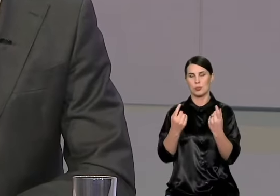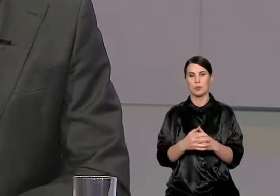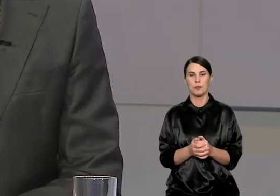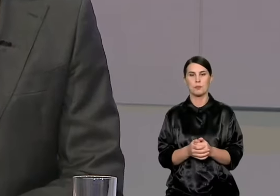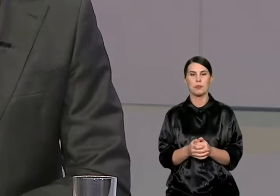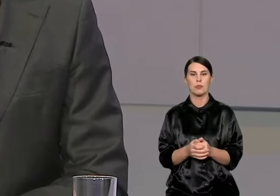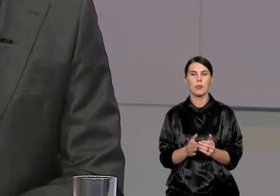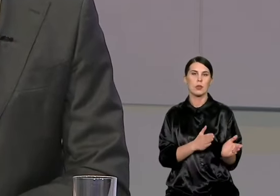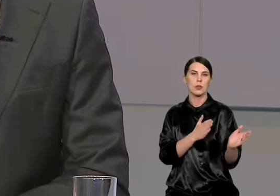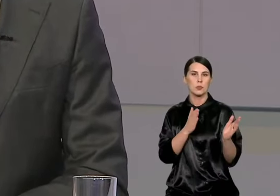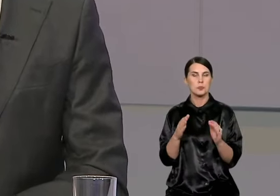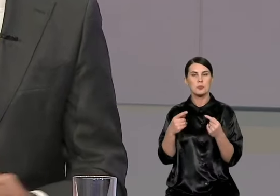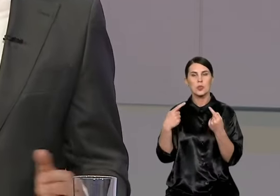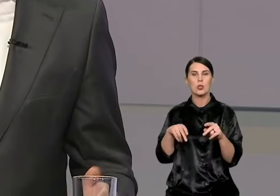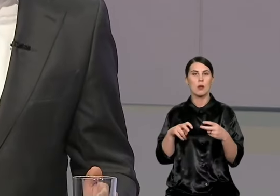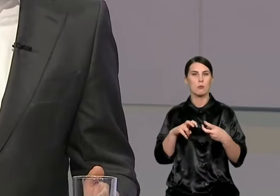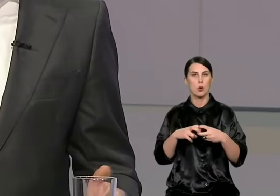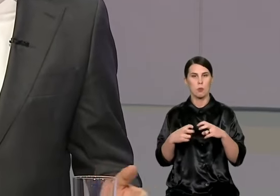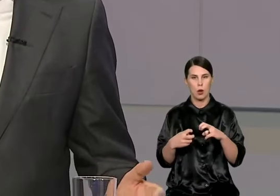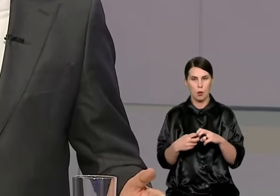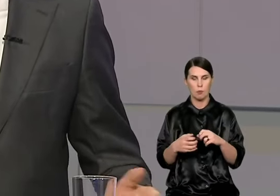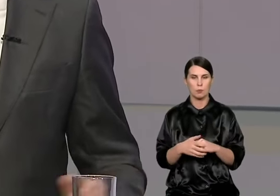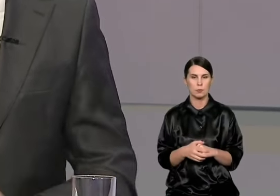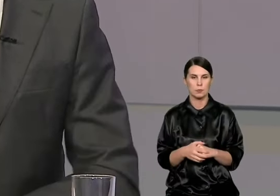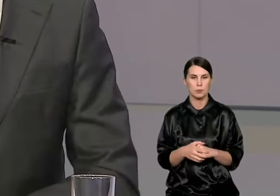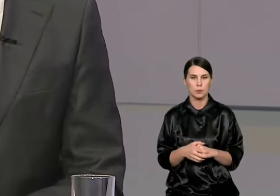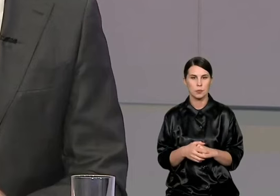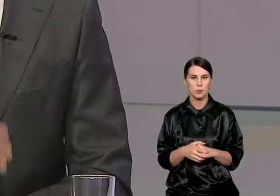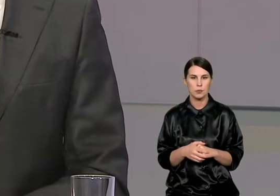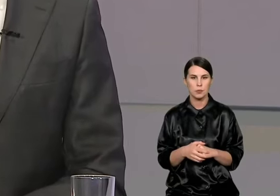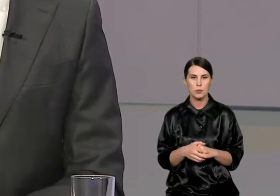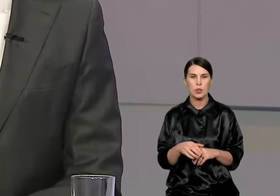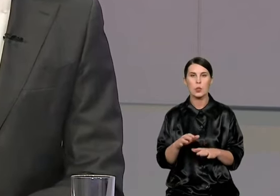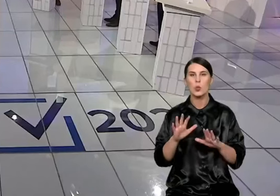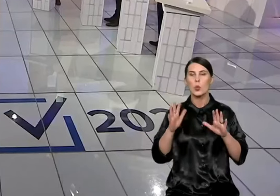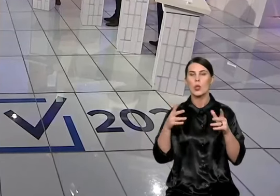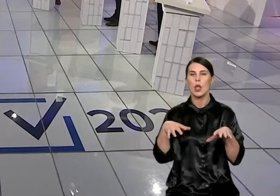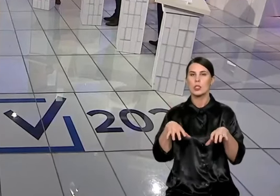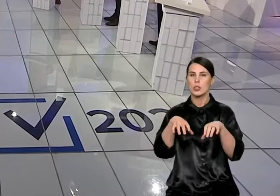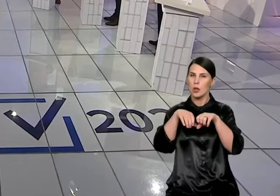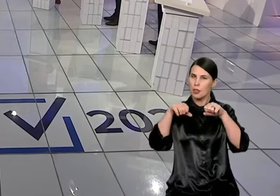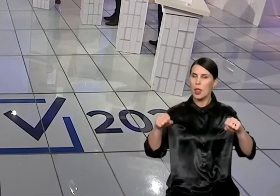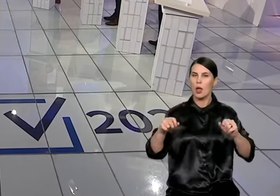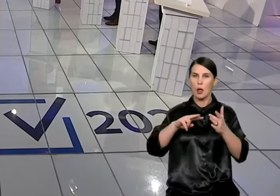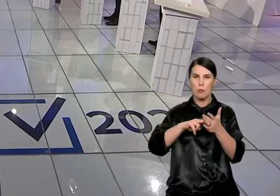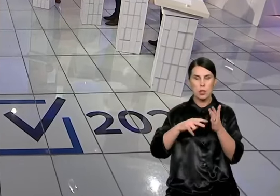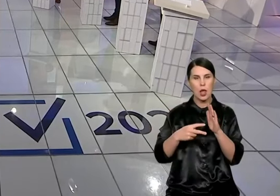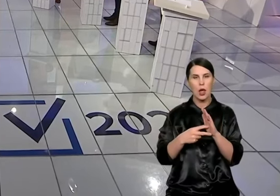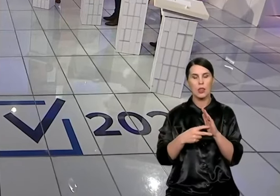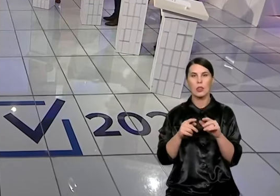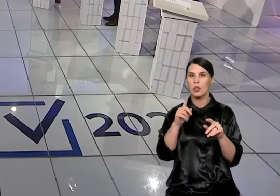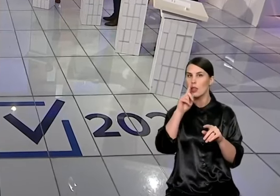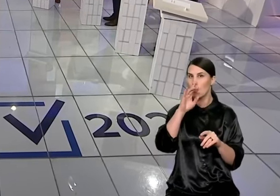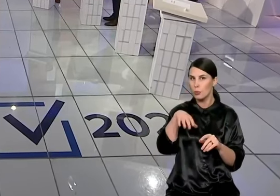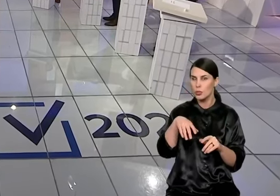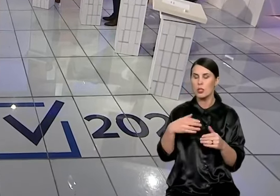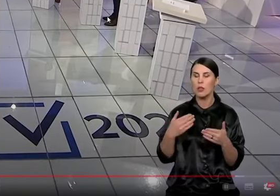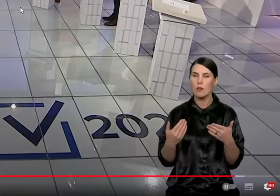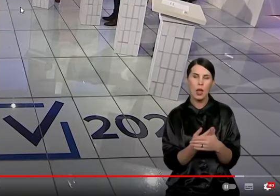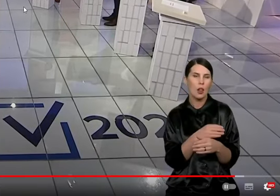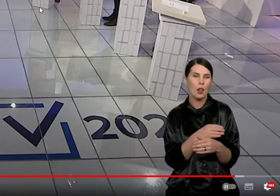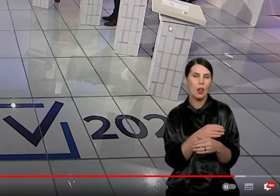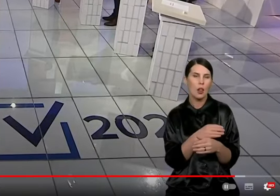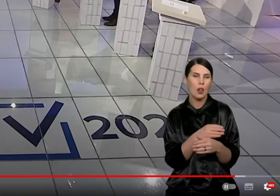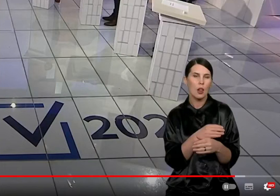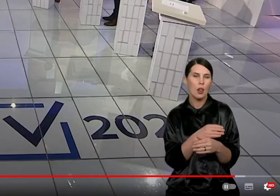infrastruktūrinio ir panašiai, kur nekoordinojant ir strategiškai neplanuojant, mes atsiriamiam į tą patį. Tai yra transporto problemos, tai yra vaikų